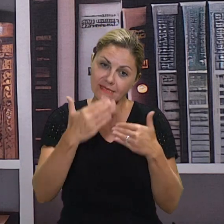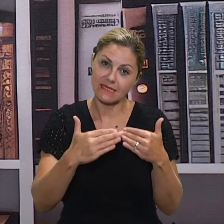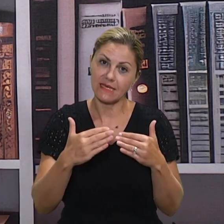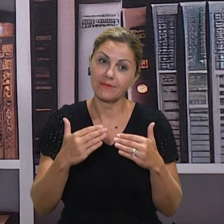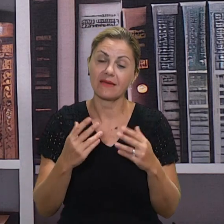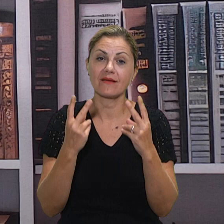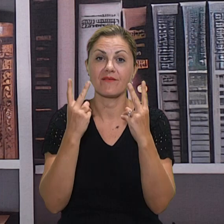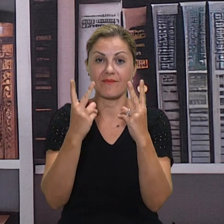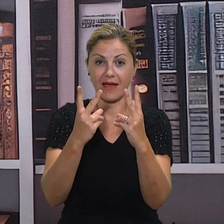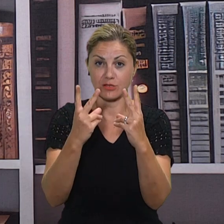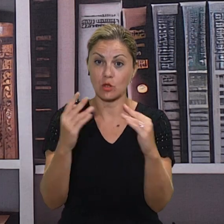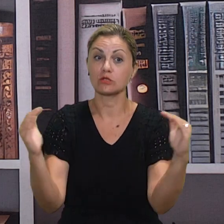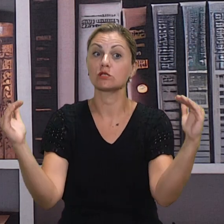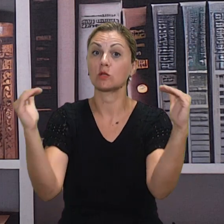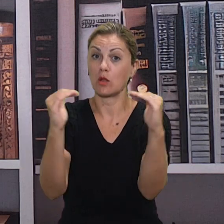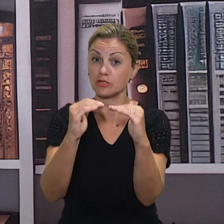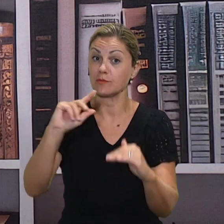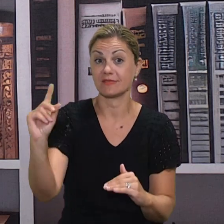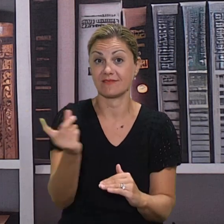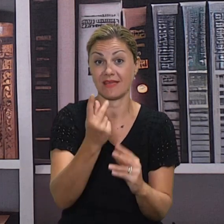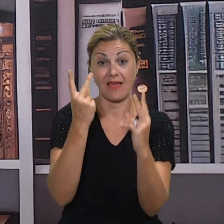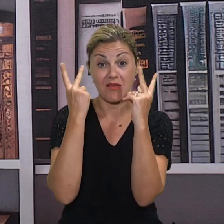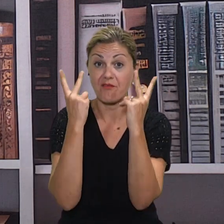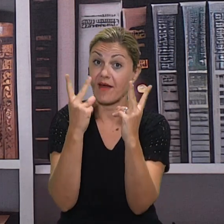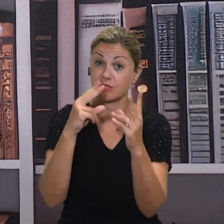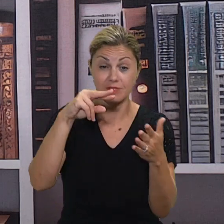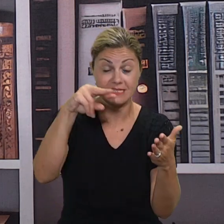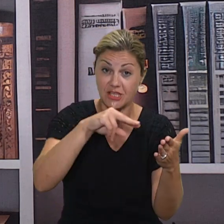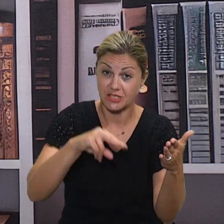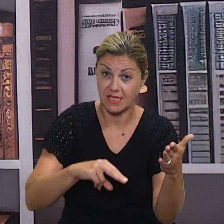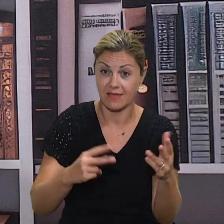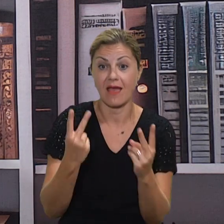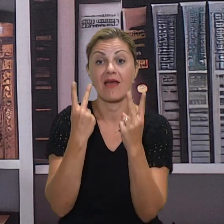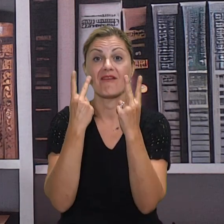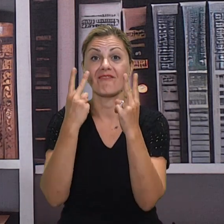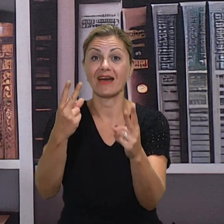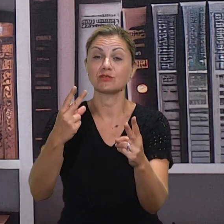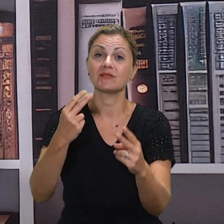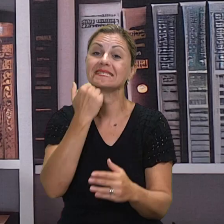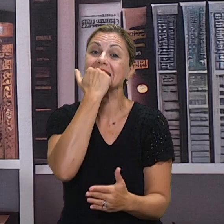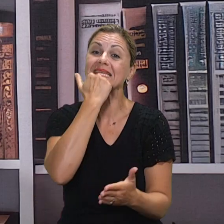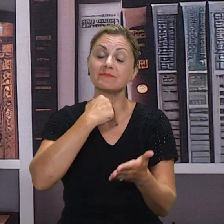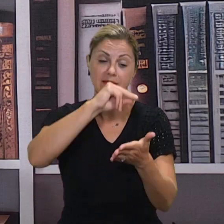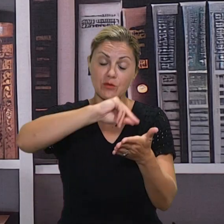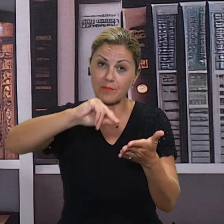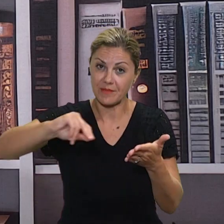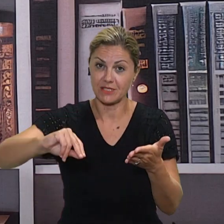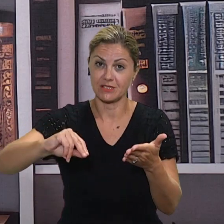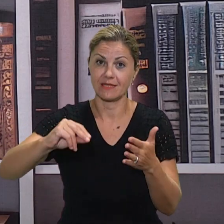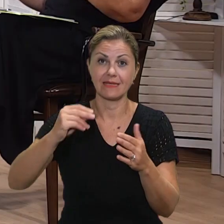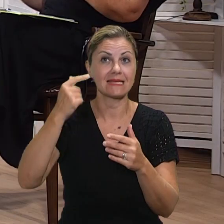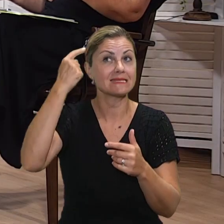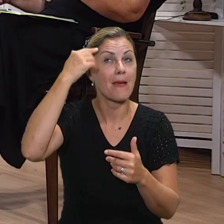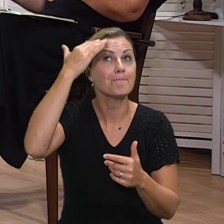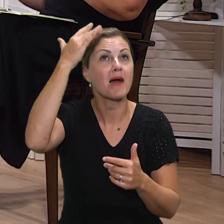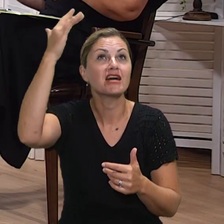zapravo potrebno je čitati, potrebno je pisati, potrebno je razvijati maštu i odmaknuti se od ekrana. Ja znam